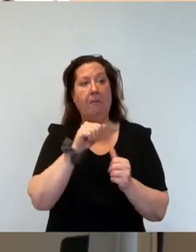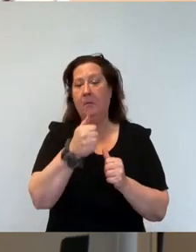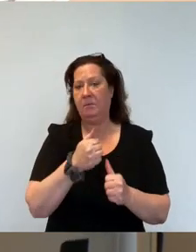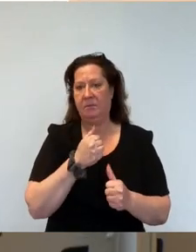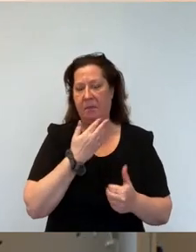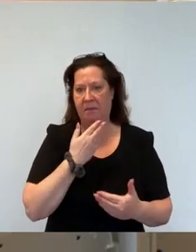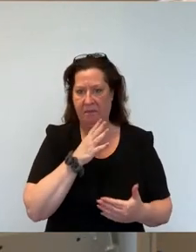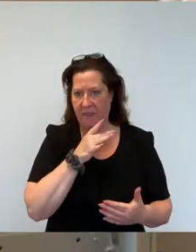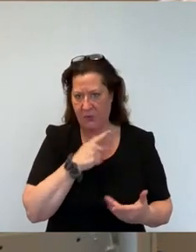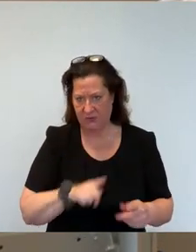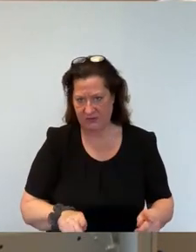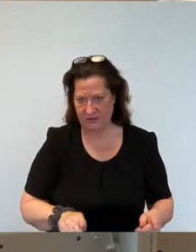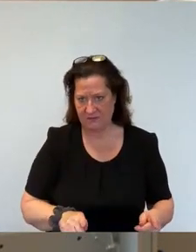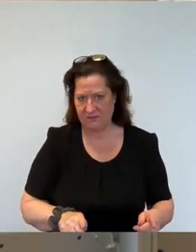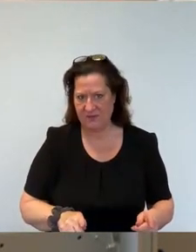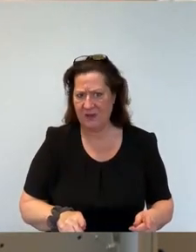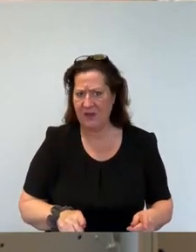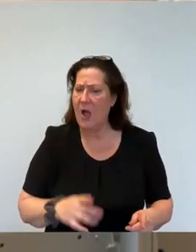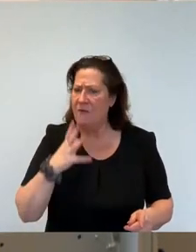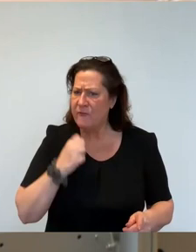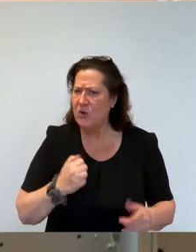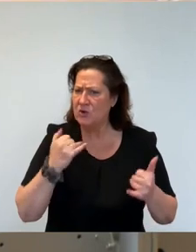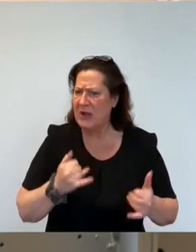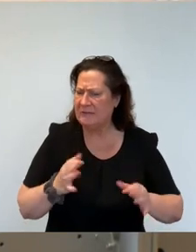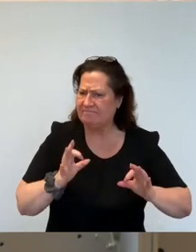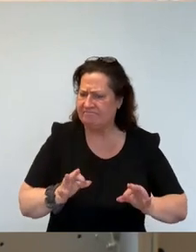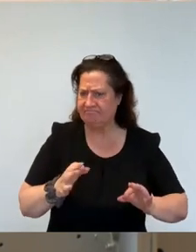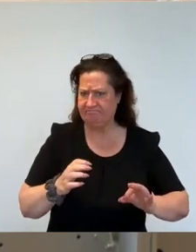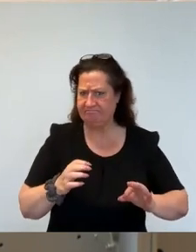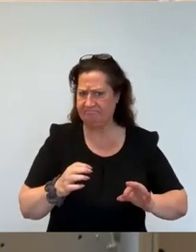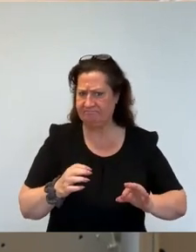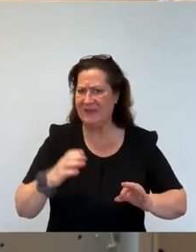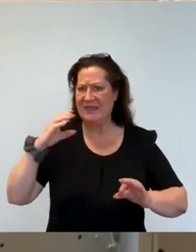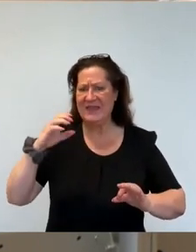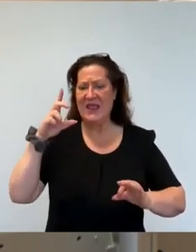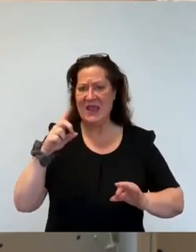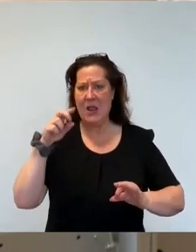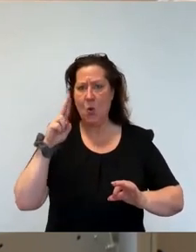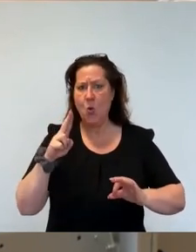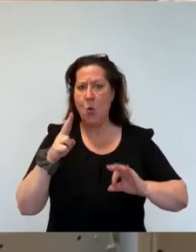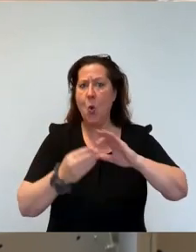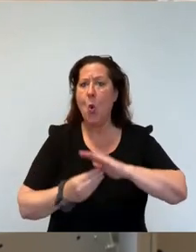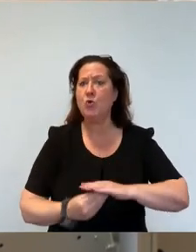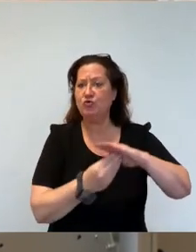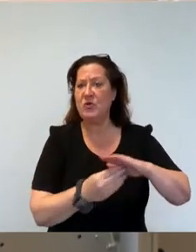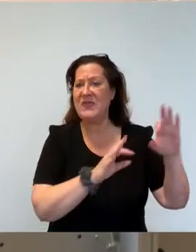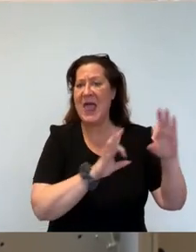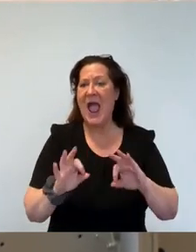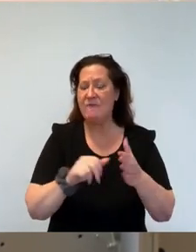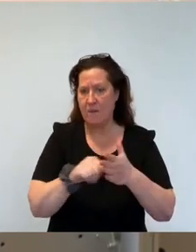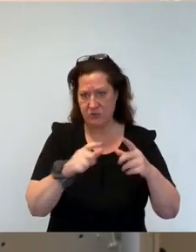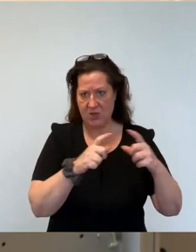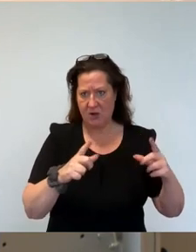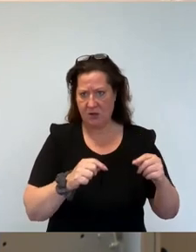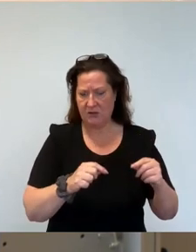es ganz deutlich hier in der Runde auch nochmal sagen, ja, wir als CDU unterstützen die Einführung der Bezahlkarte und zwar auf allen